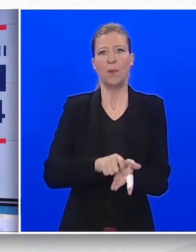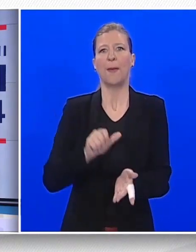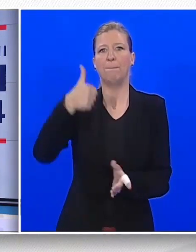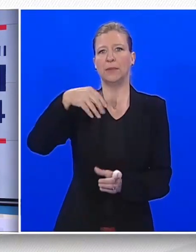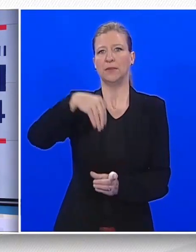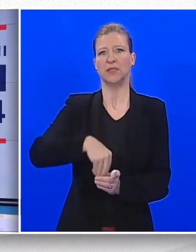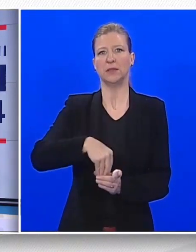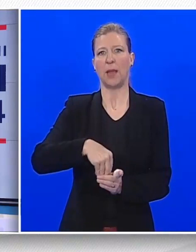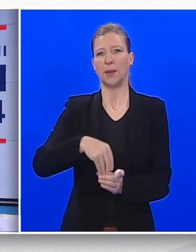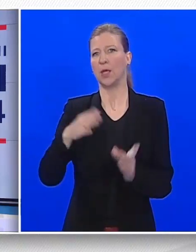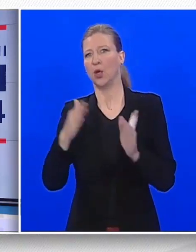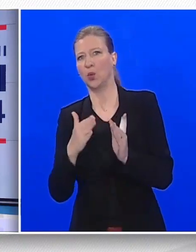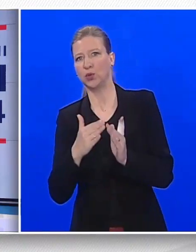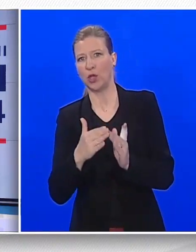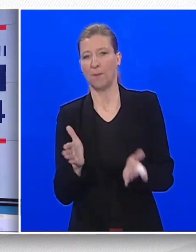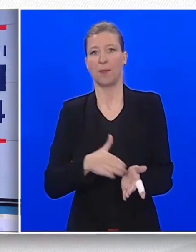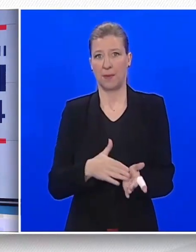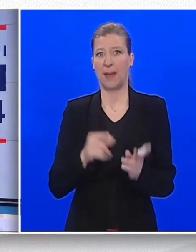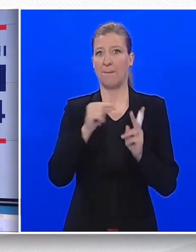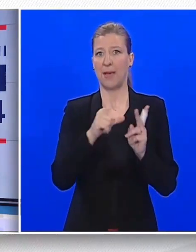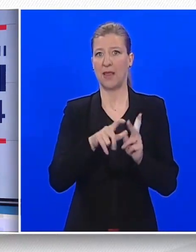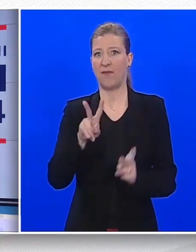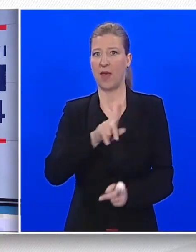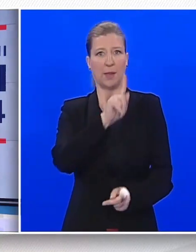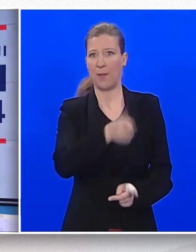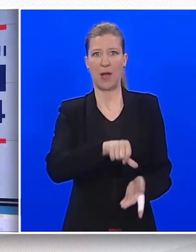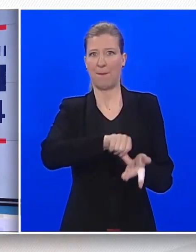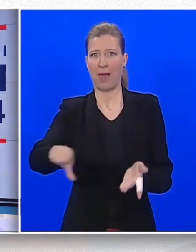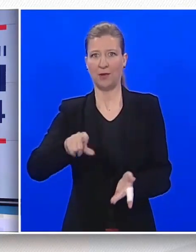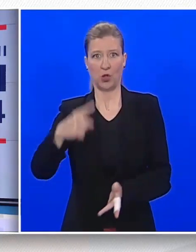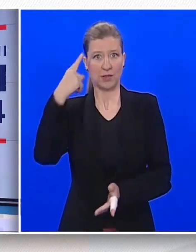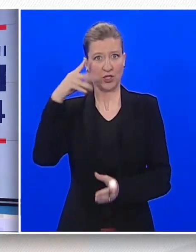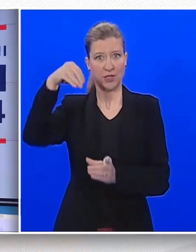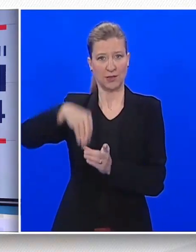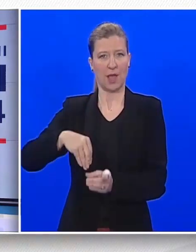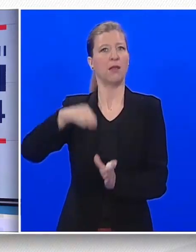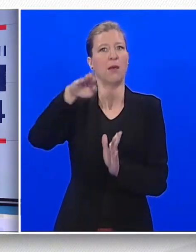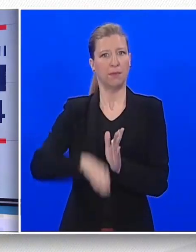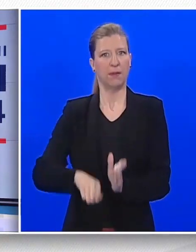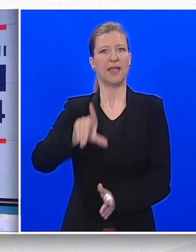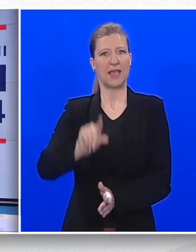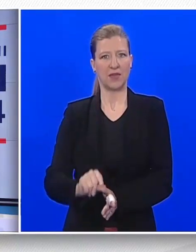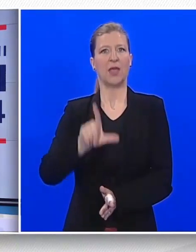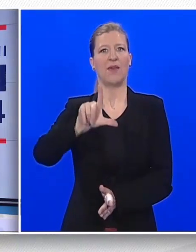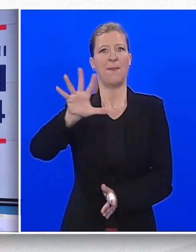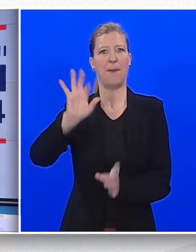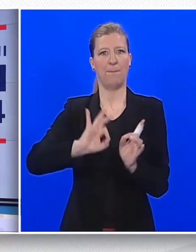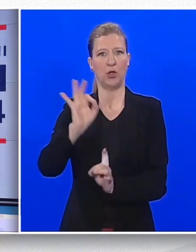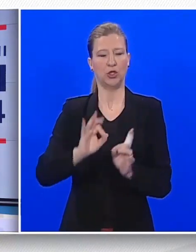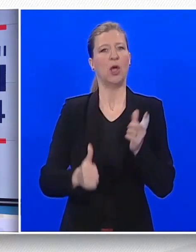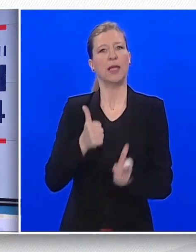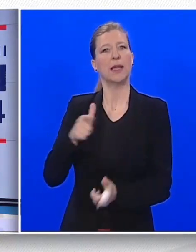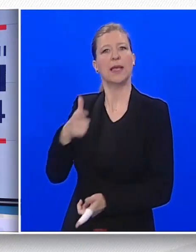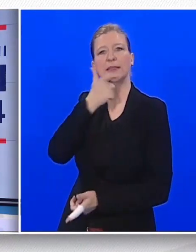tako da i se oslobodi PDV-a, pa će taj stan biti 25% jeftini ili poreznena prometa ako se kupuje neka stara nekretnina.